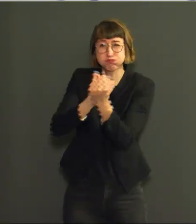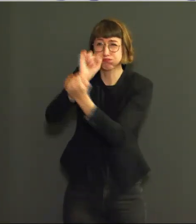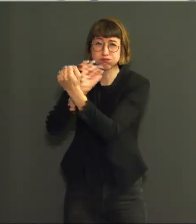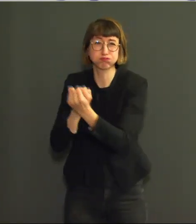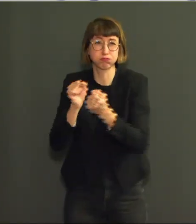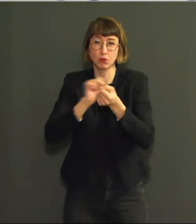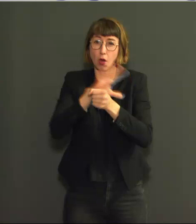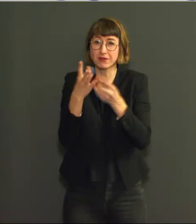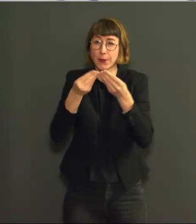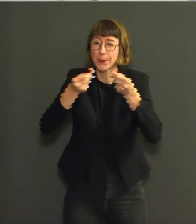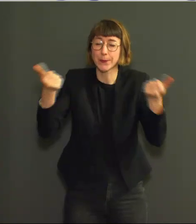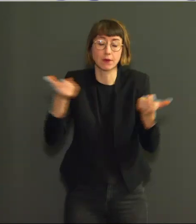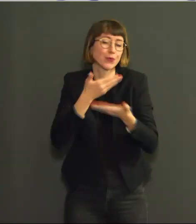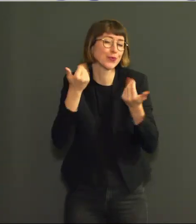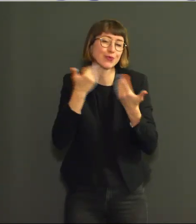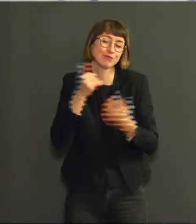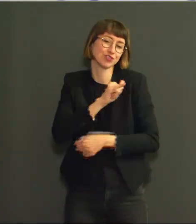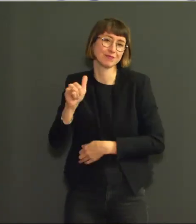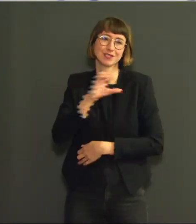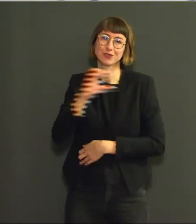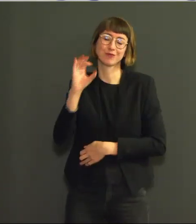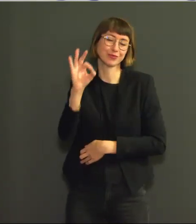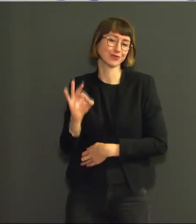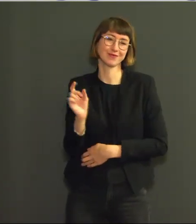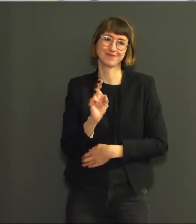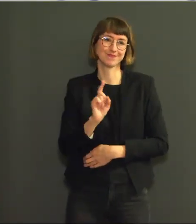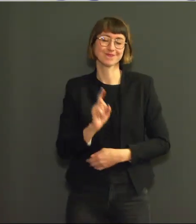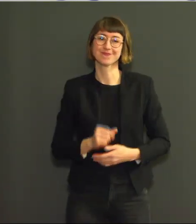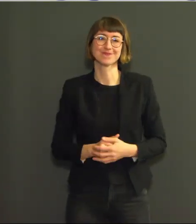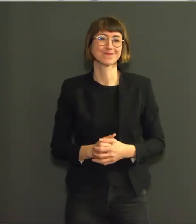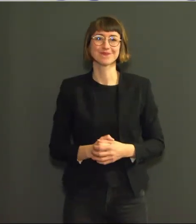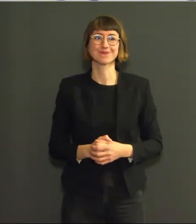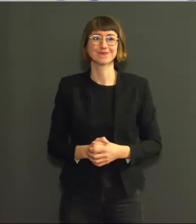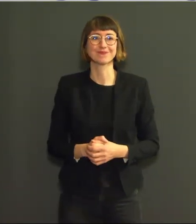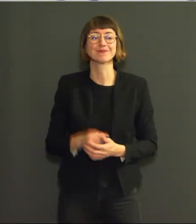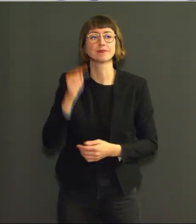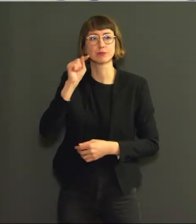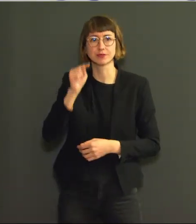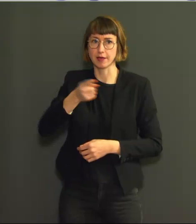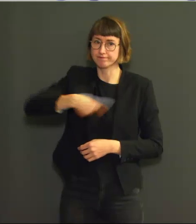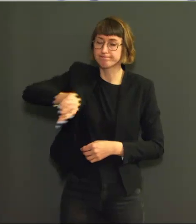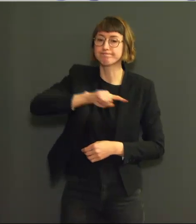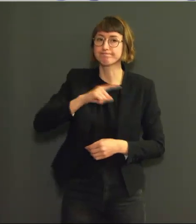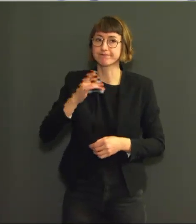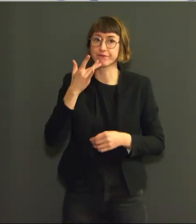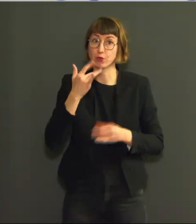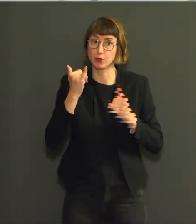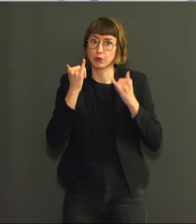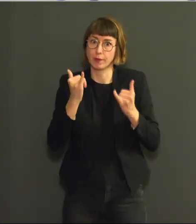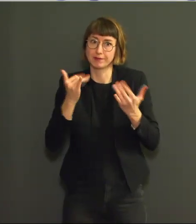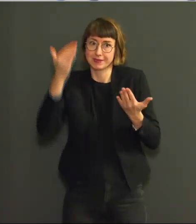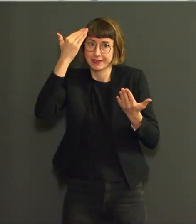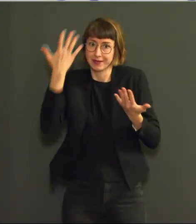C'est pourquoi nous devons toujours respecter les mesures de base comme porter un masque,